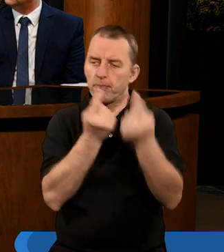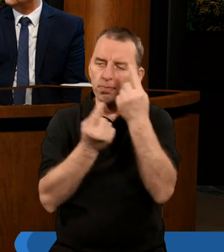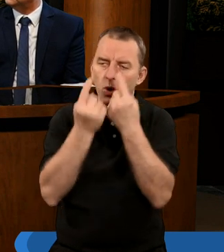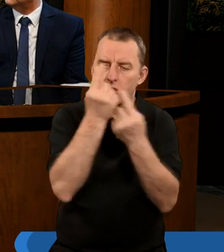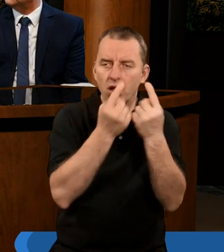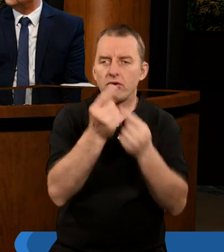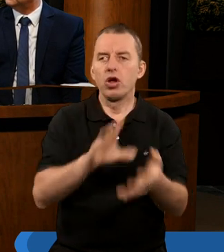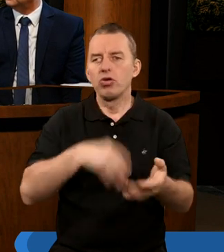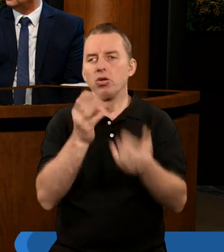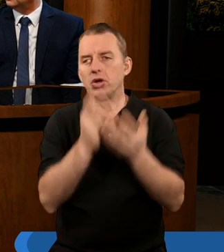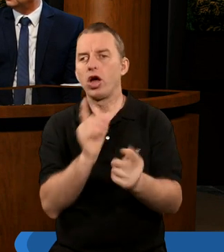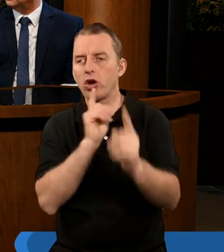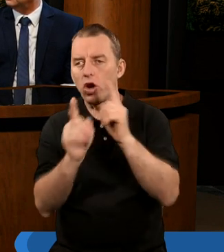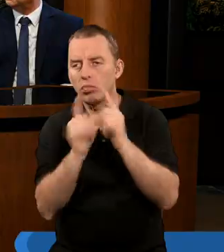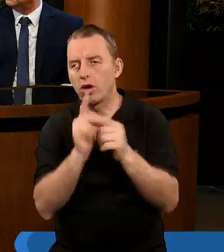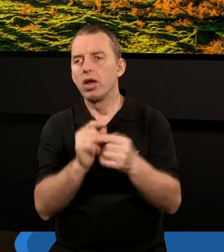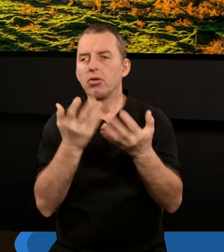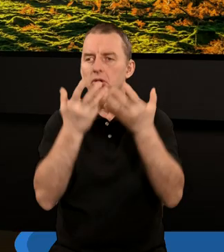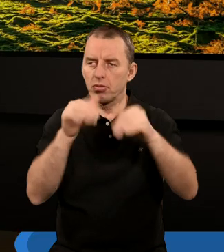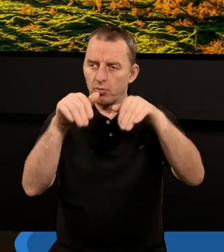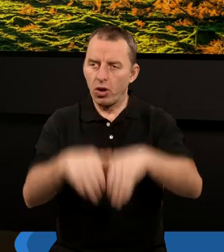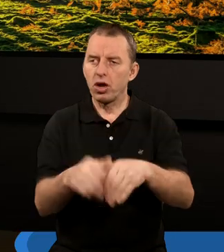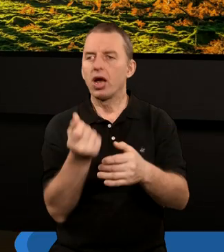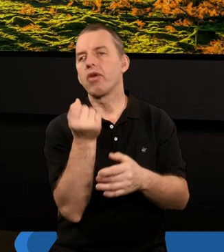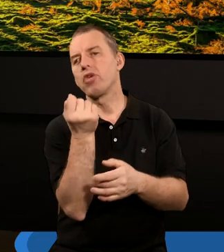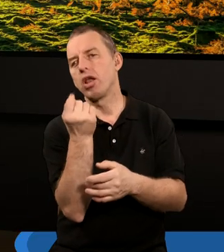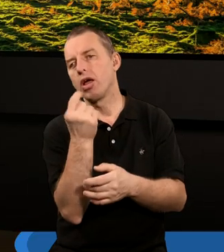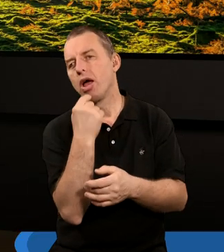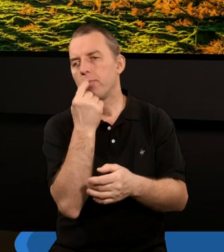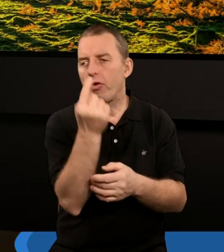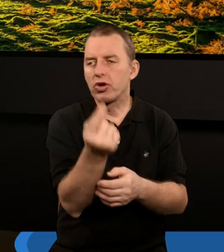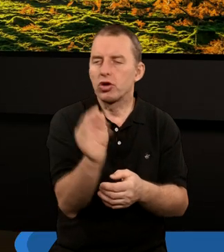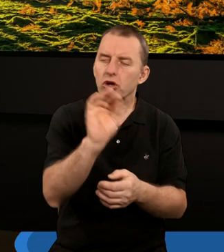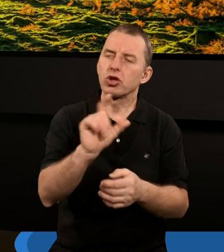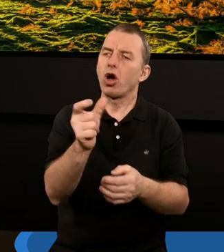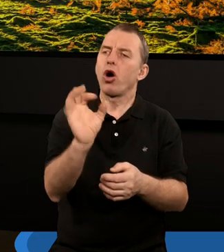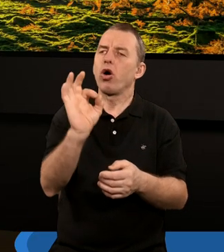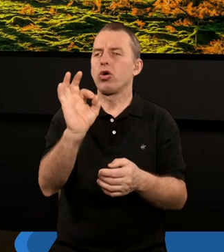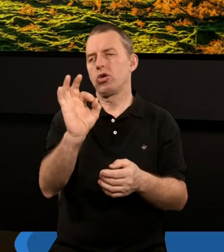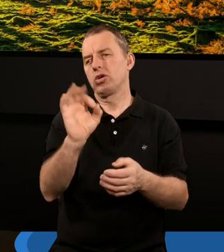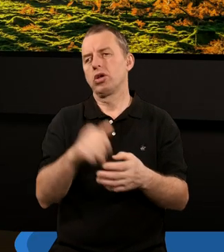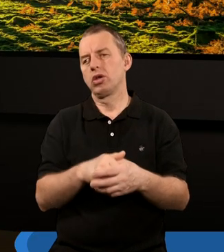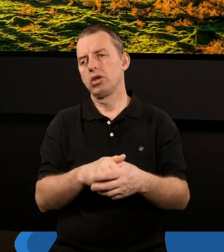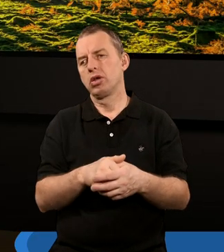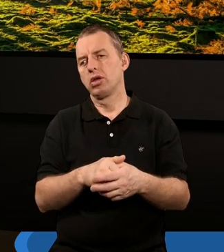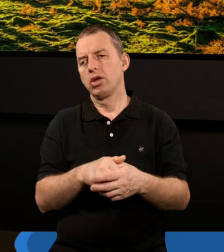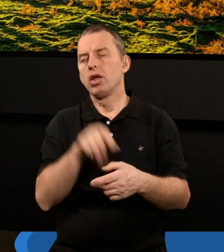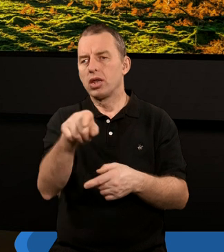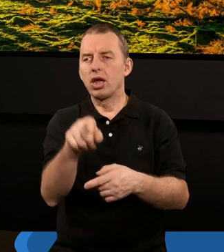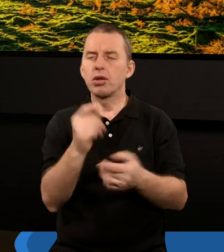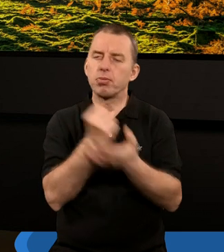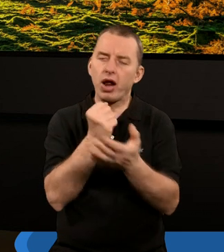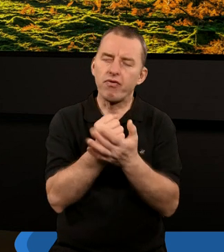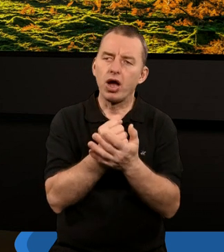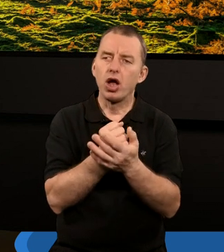świątynnym będziemy jeszcze rozmawiać, ale gdybyśmy mogli chwileczkę powiedzieć sobie jeszcze o tej koncepcji trąb.